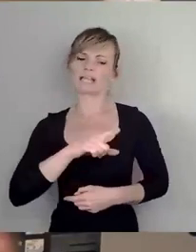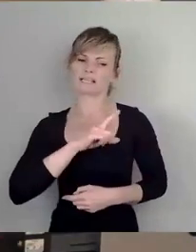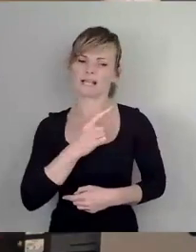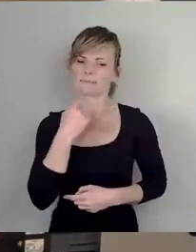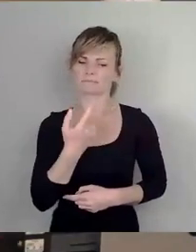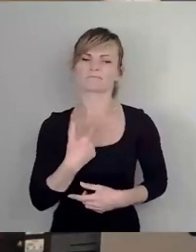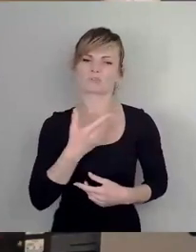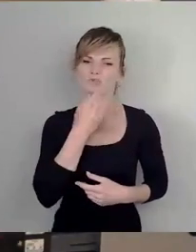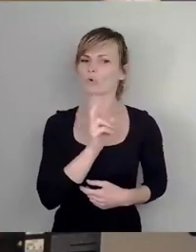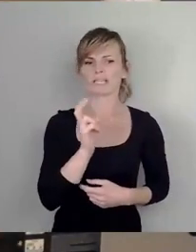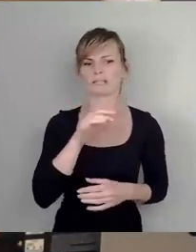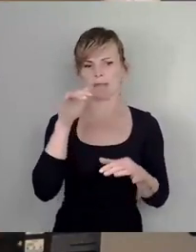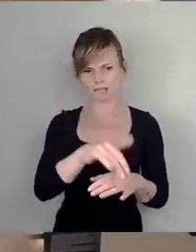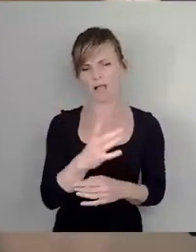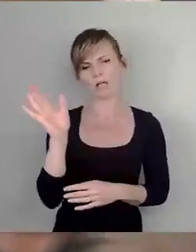Tschüss, macht's gut.